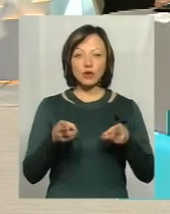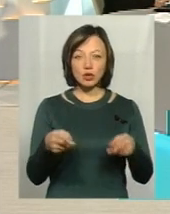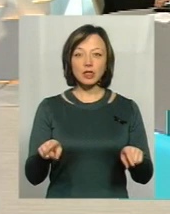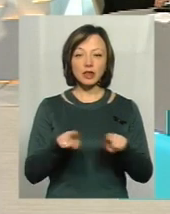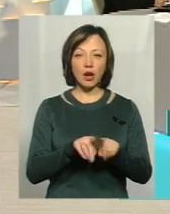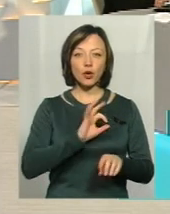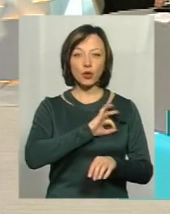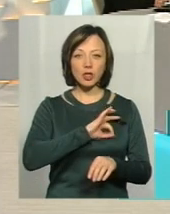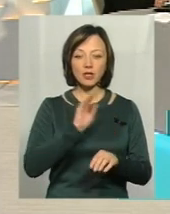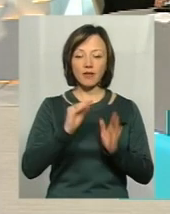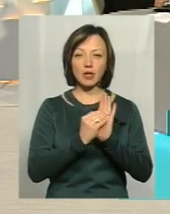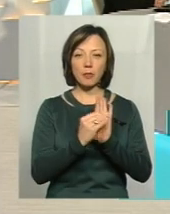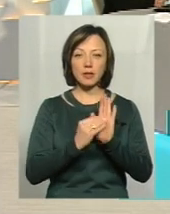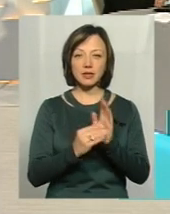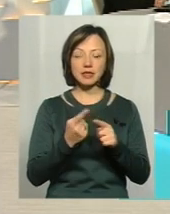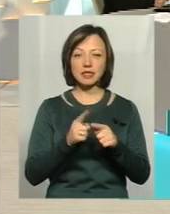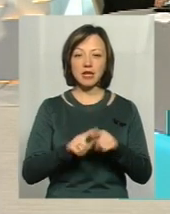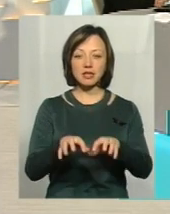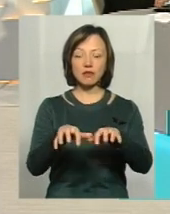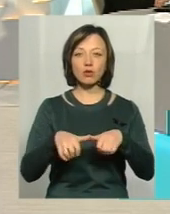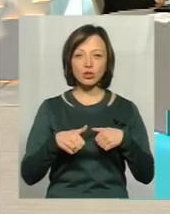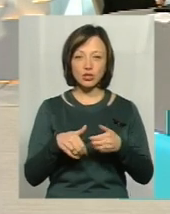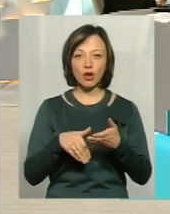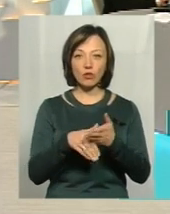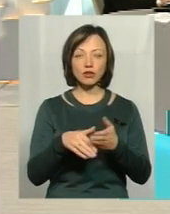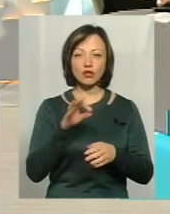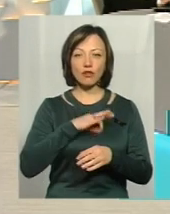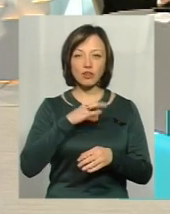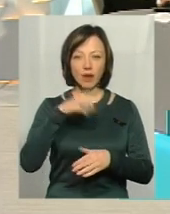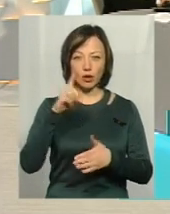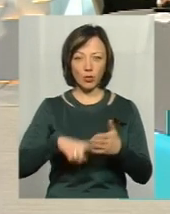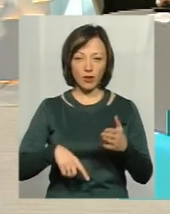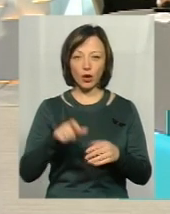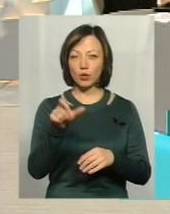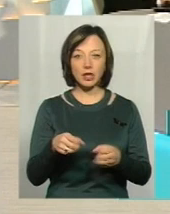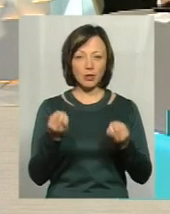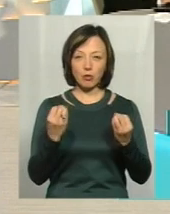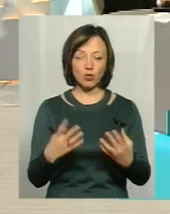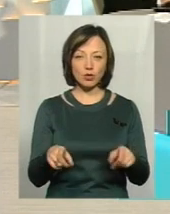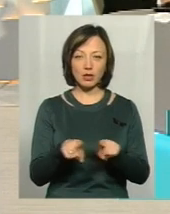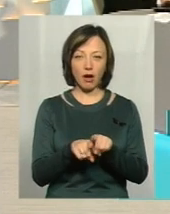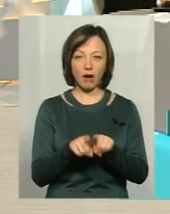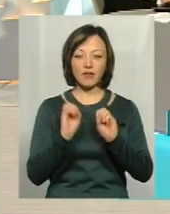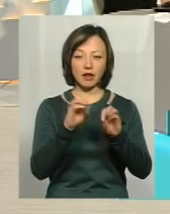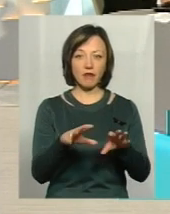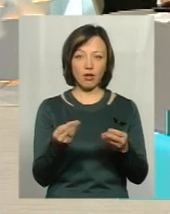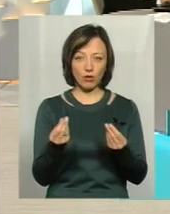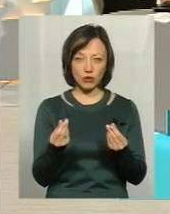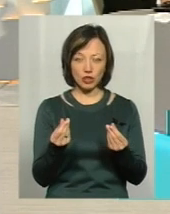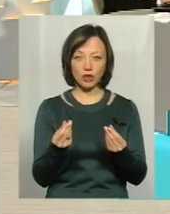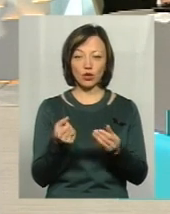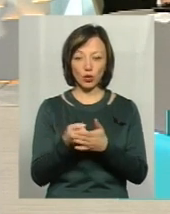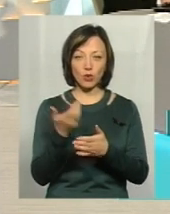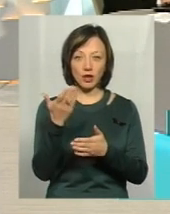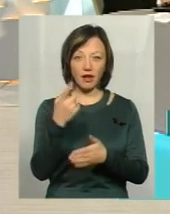юридично навіть прописано, що це заволодіння шляхом зложивання довіри. Тобто, людина ж не просто так віддала, взяла кошти до